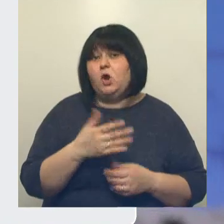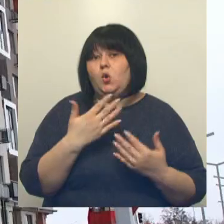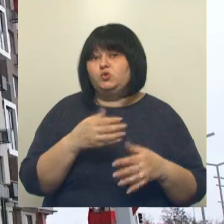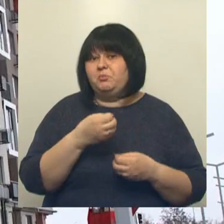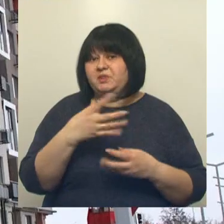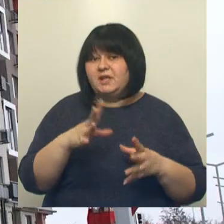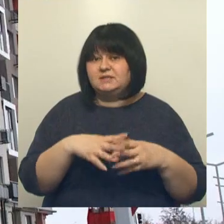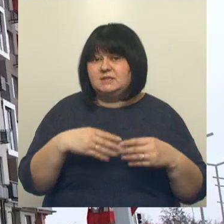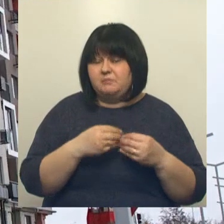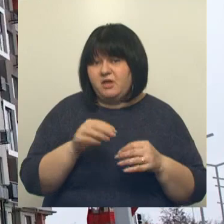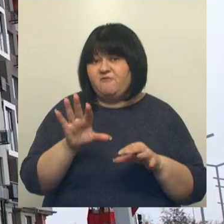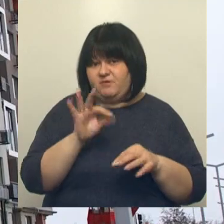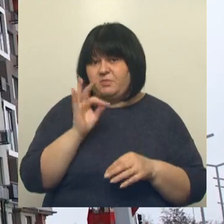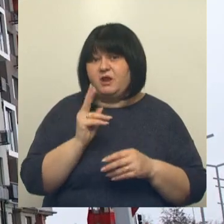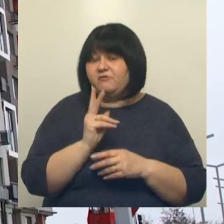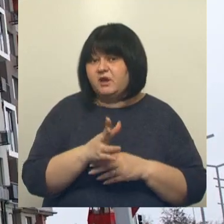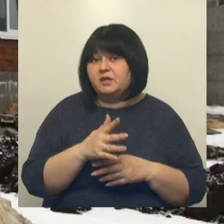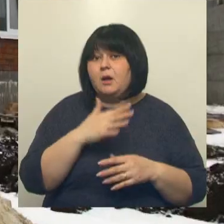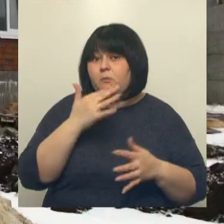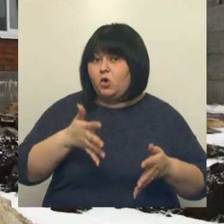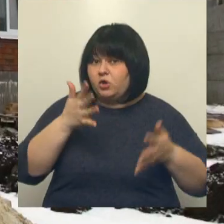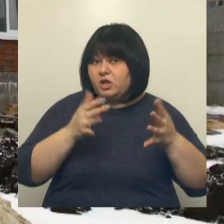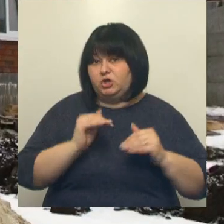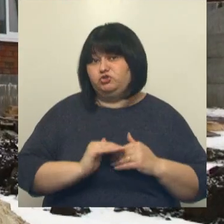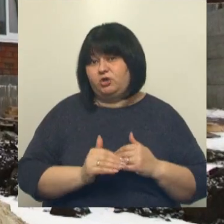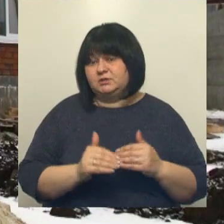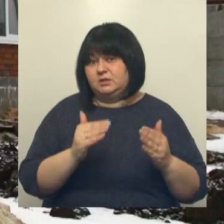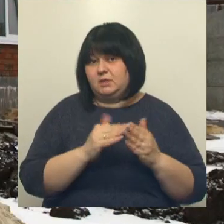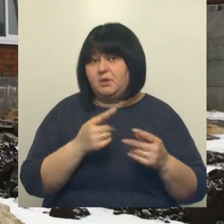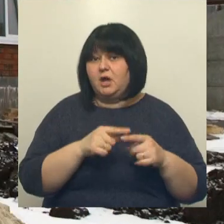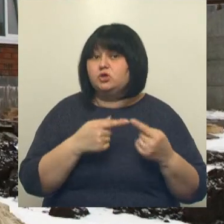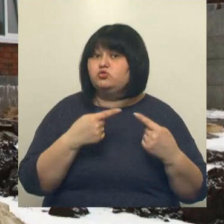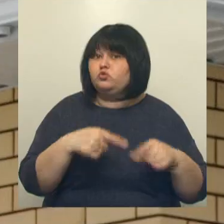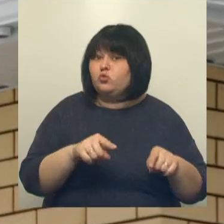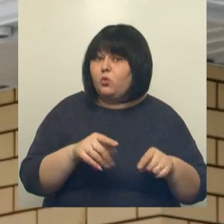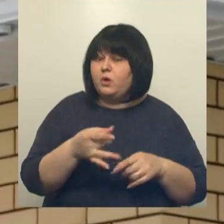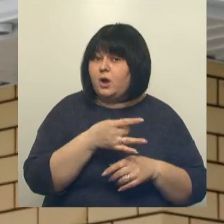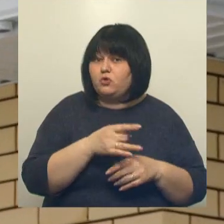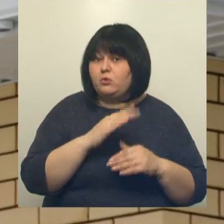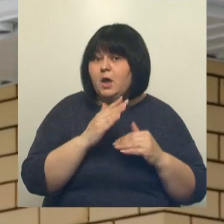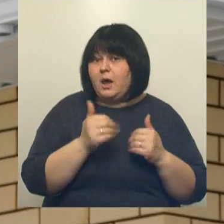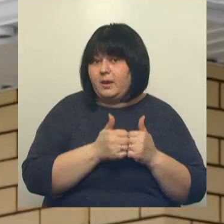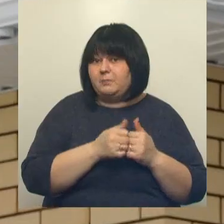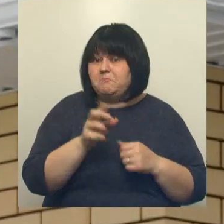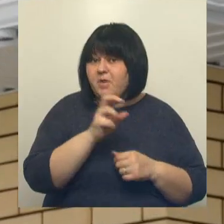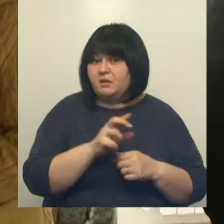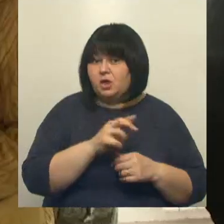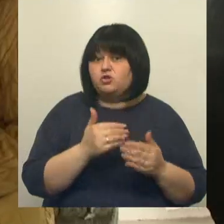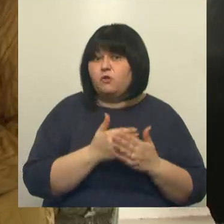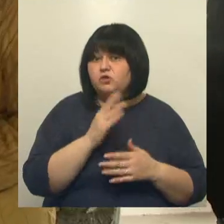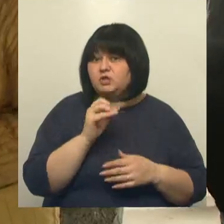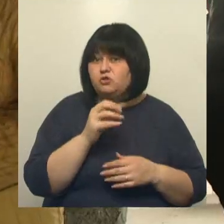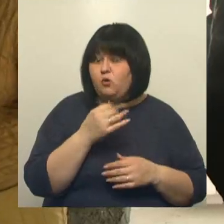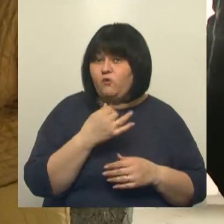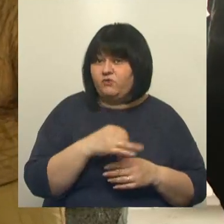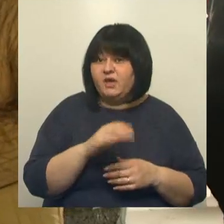квартирами. На выбор не только многоэтажные, но и частные дома. Это уже другой массив под Белгородом, в Новосадовом. Нина Петровна из Волуйского